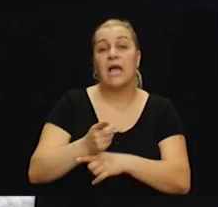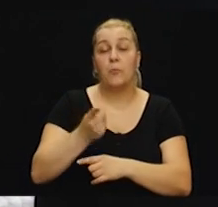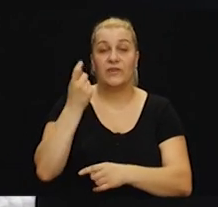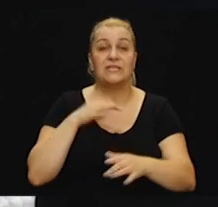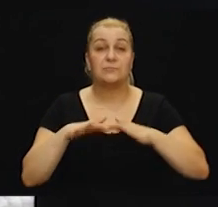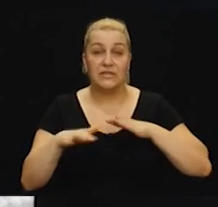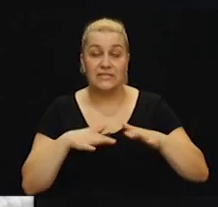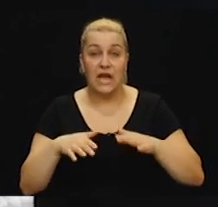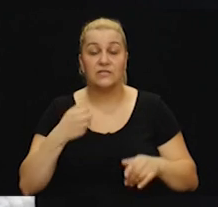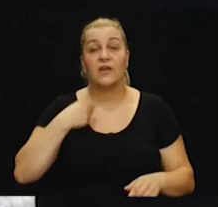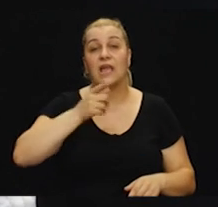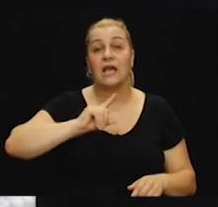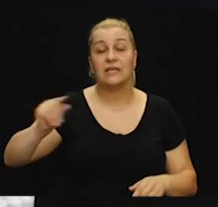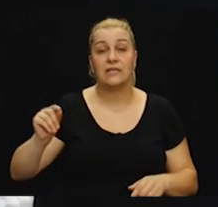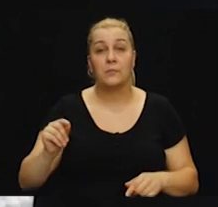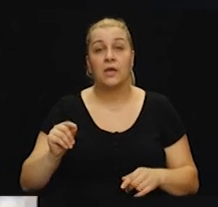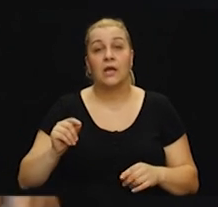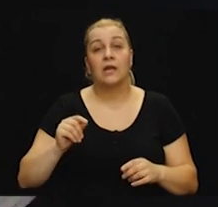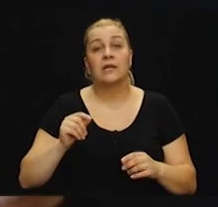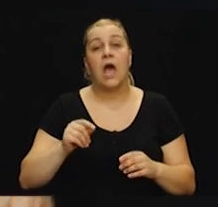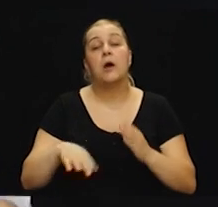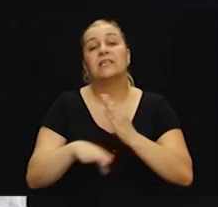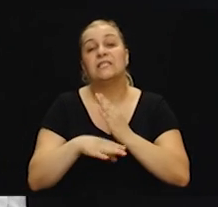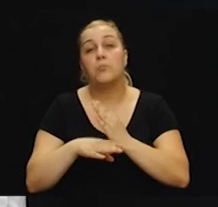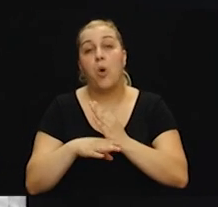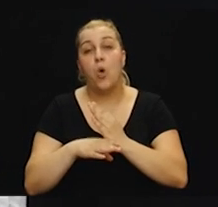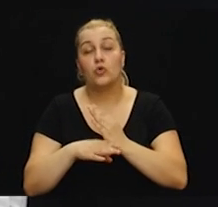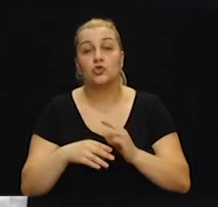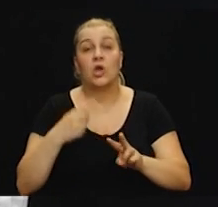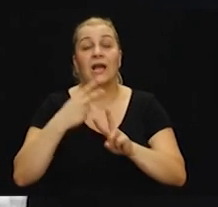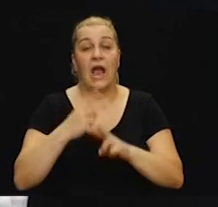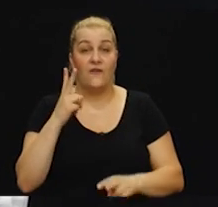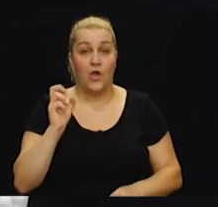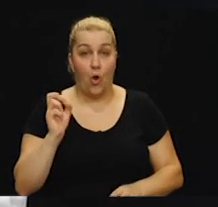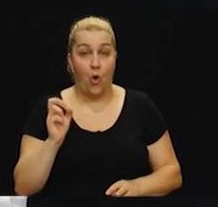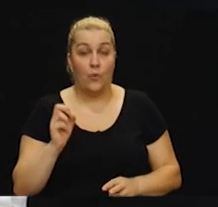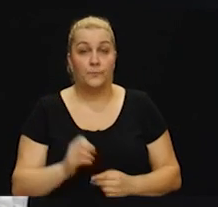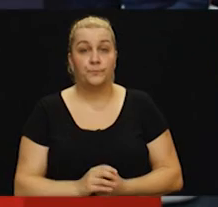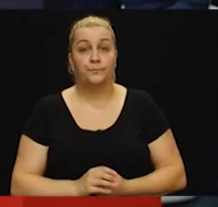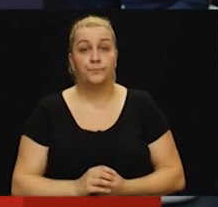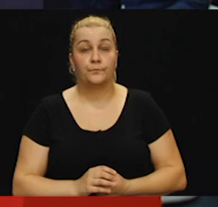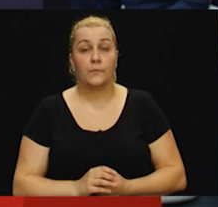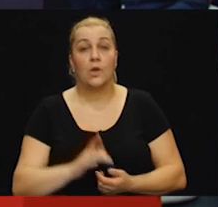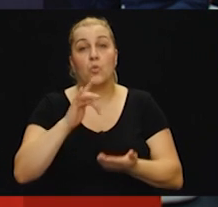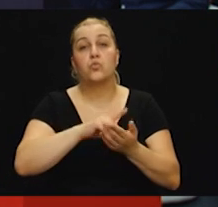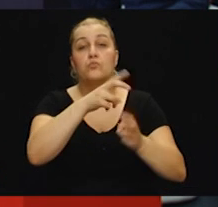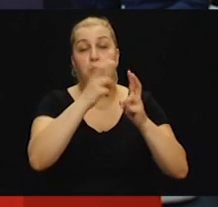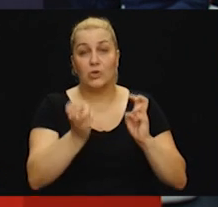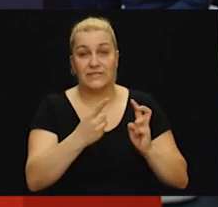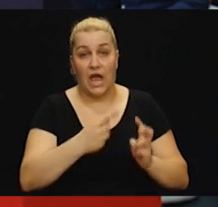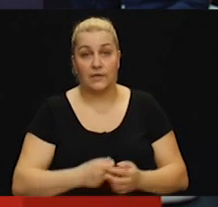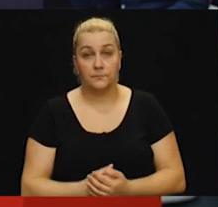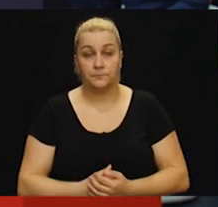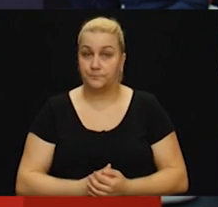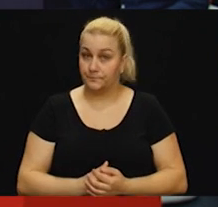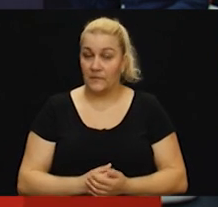ministarstva da idem na odkomandu, odnosno na ispomoć u HVO, odnosno u zbornom području Mostar.